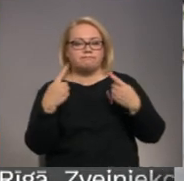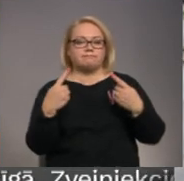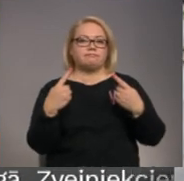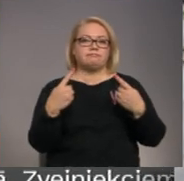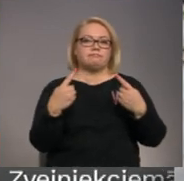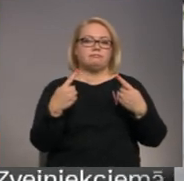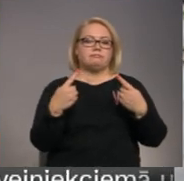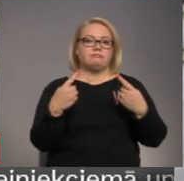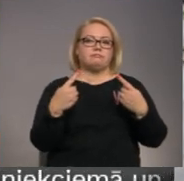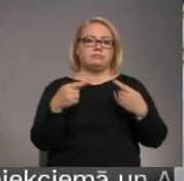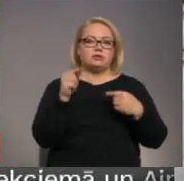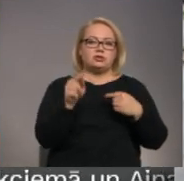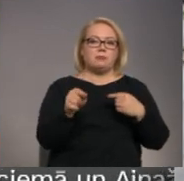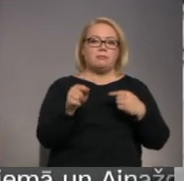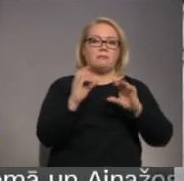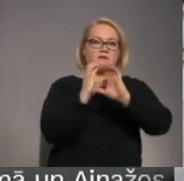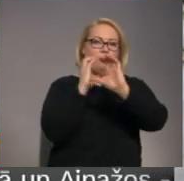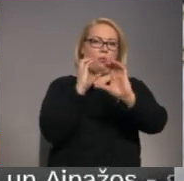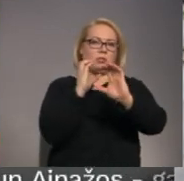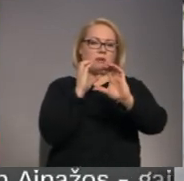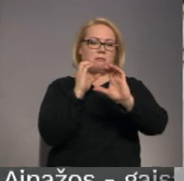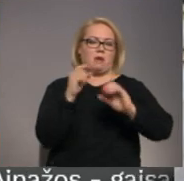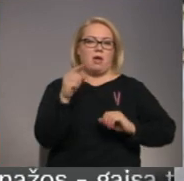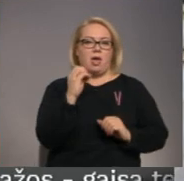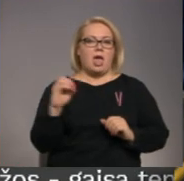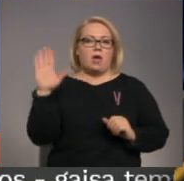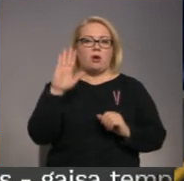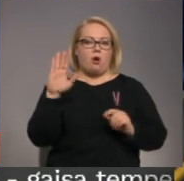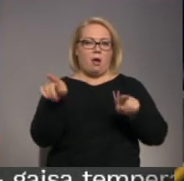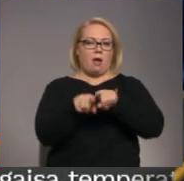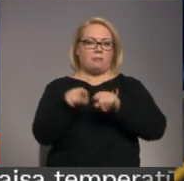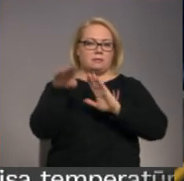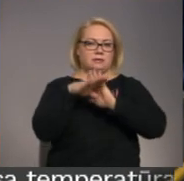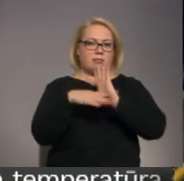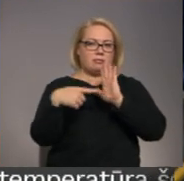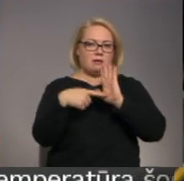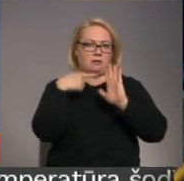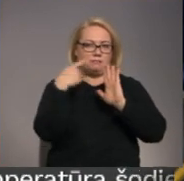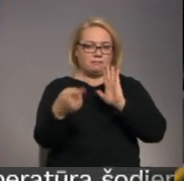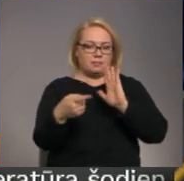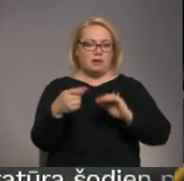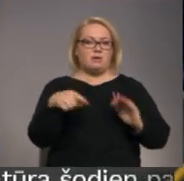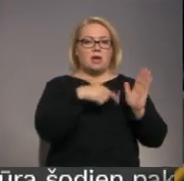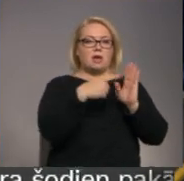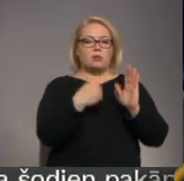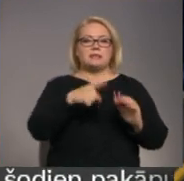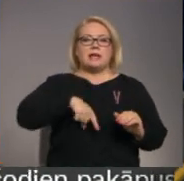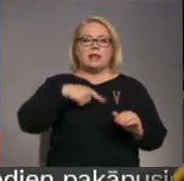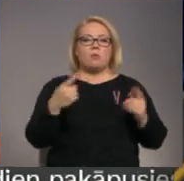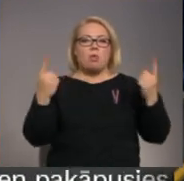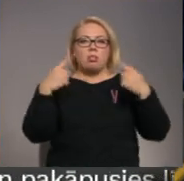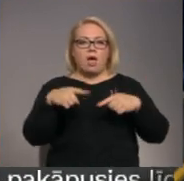šīm vagoniem Eiropas standartiem. Cik ilgu laiku tas varētu aizņemt šī